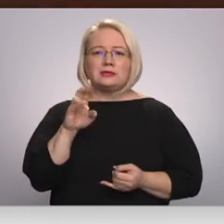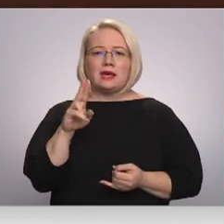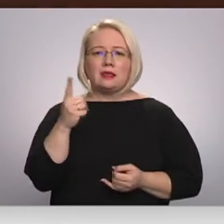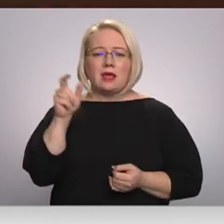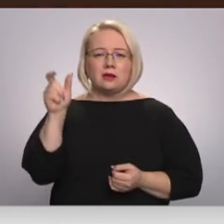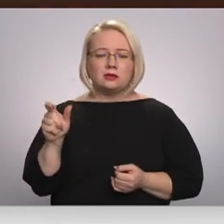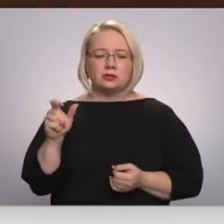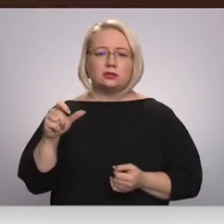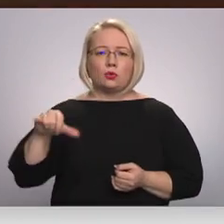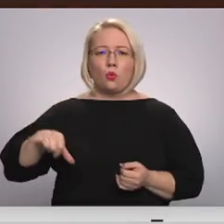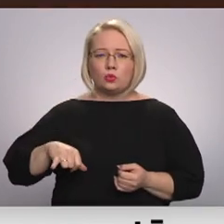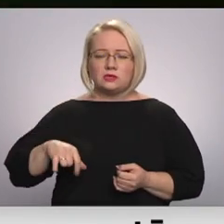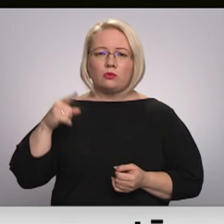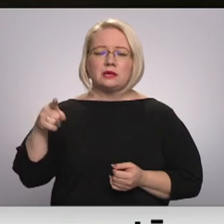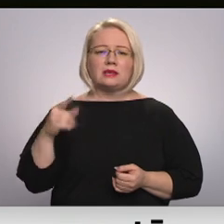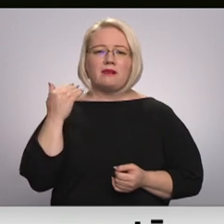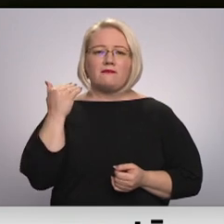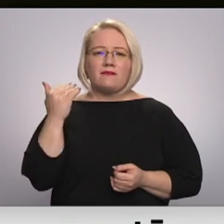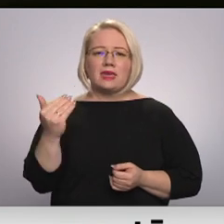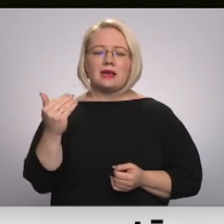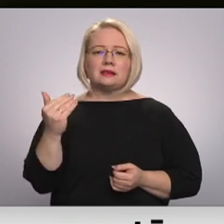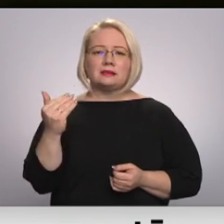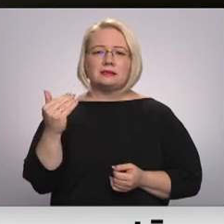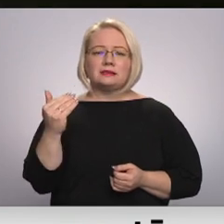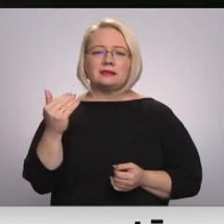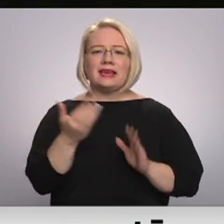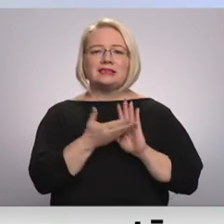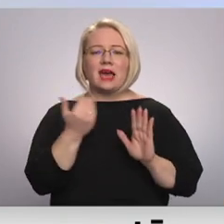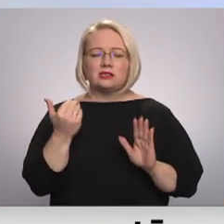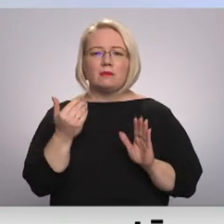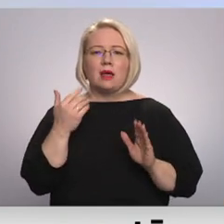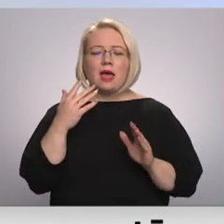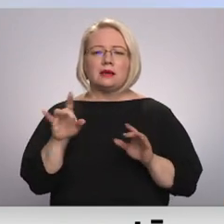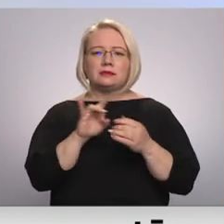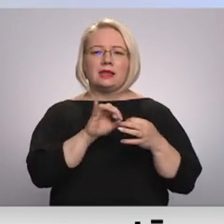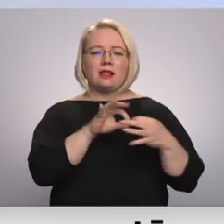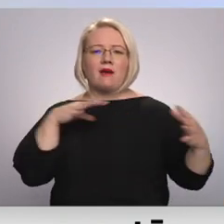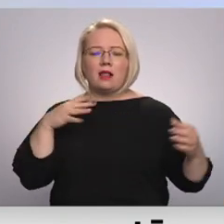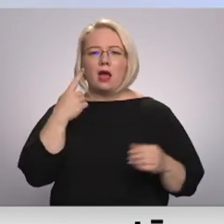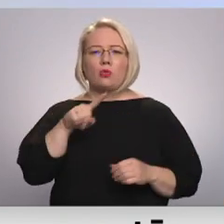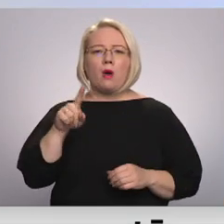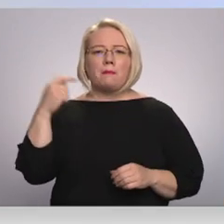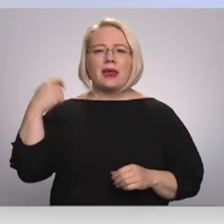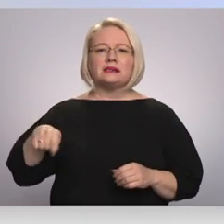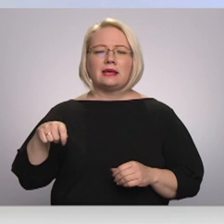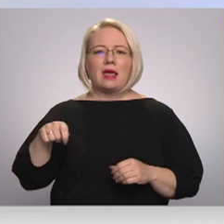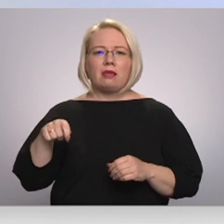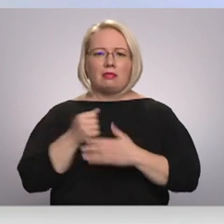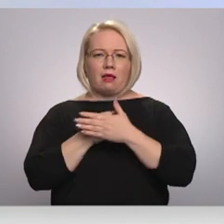būs viņas lielākais izaicinājums tikt vaļā no valsts prezidenta ēnas. Nav pieļaujams, vīrietis